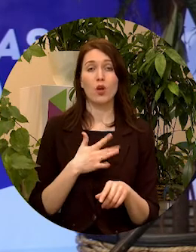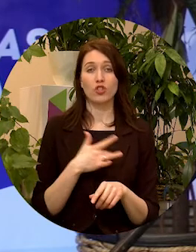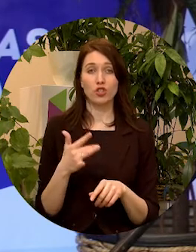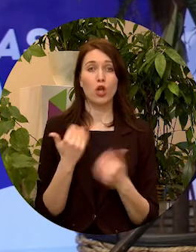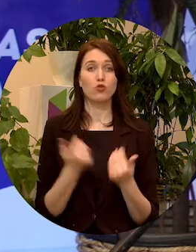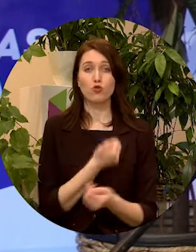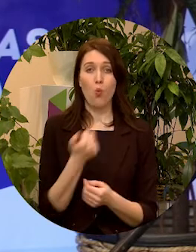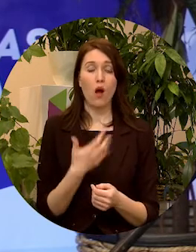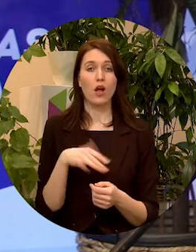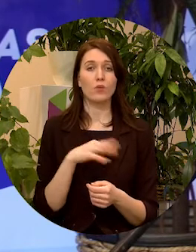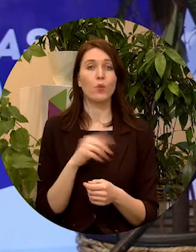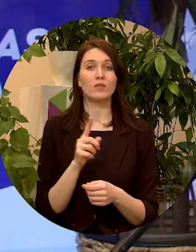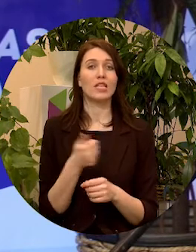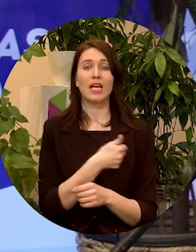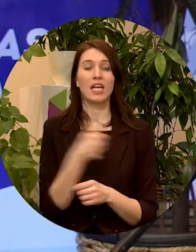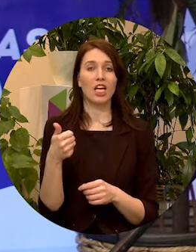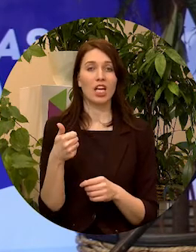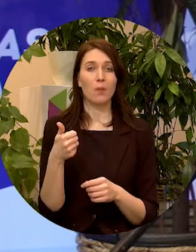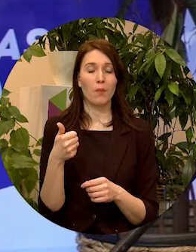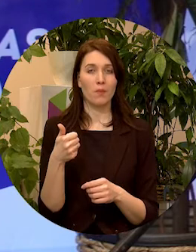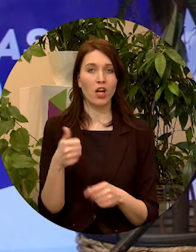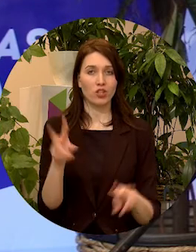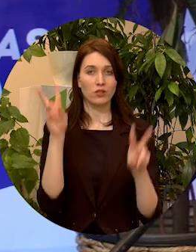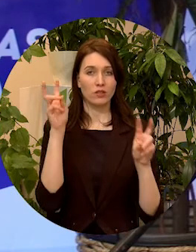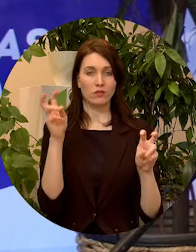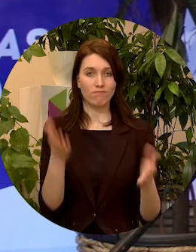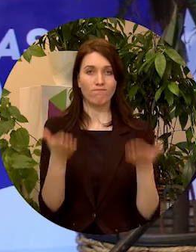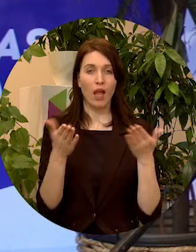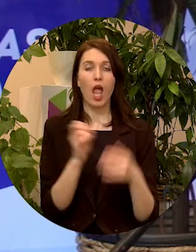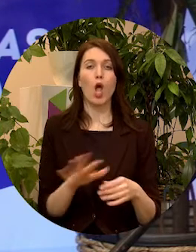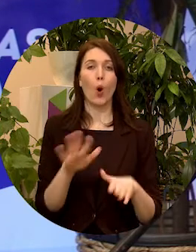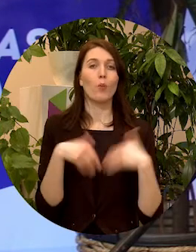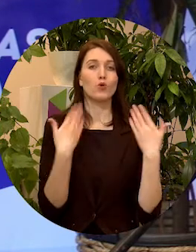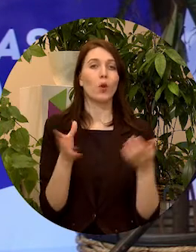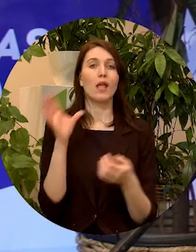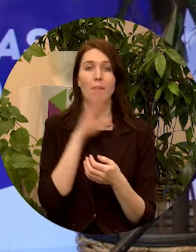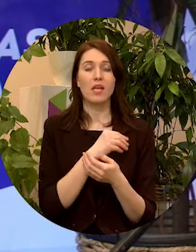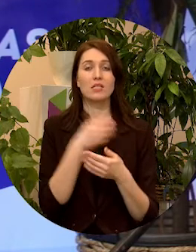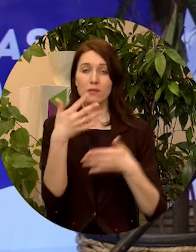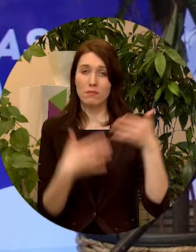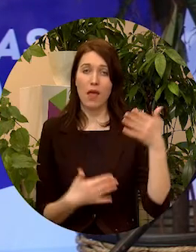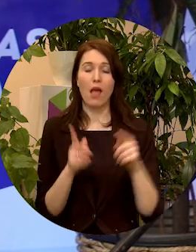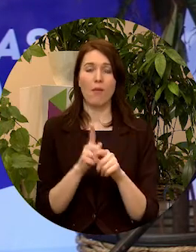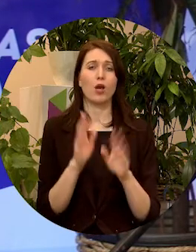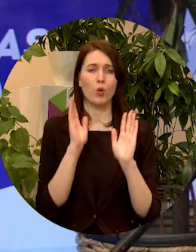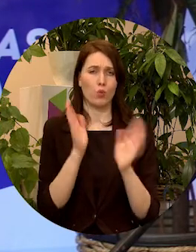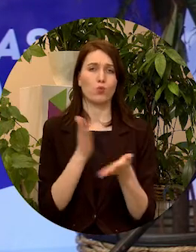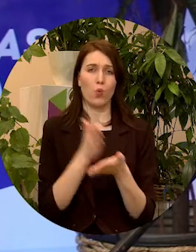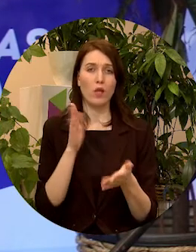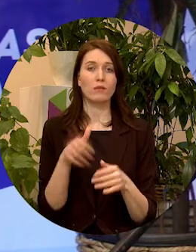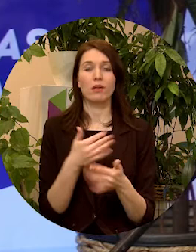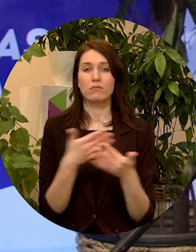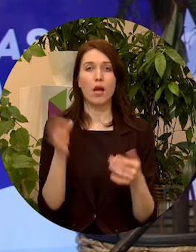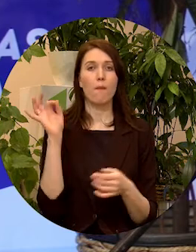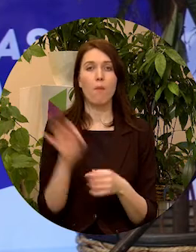šogad mums ir īpaši skaļi jārunā par Eiropas sniegtajām iespējām. Tas noteikti arī notiks par dažādām